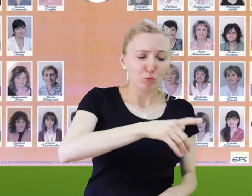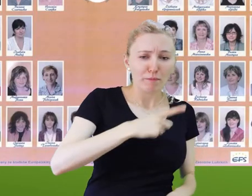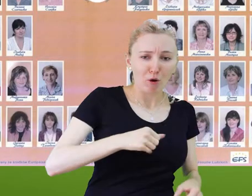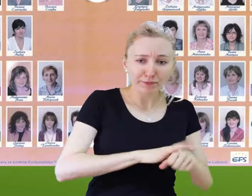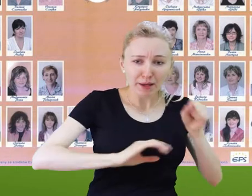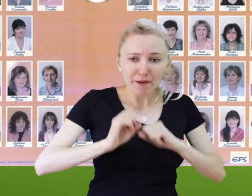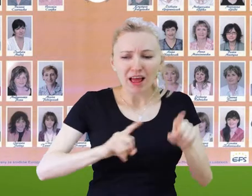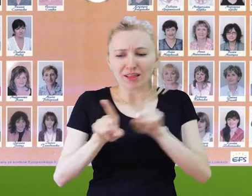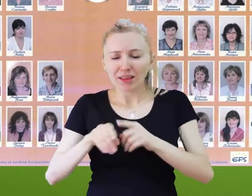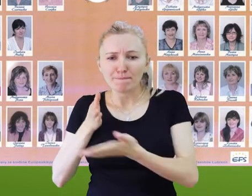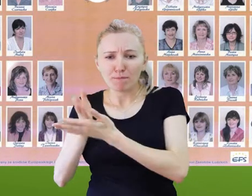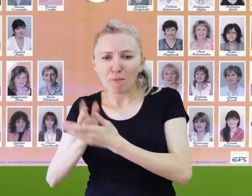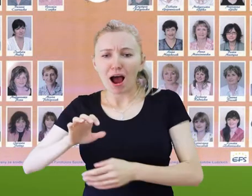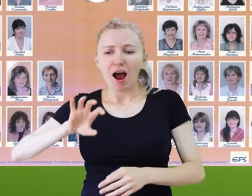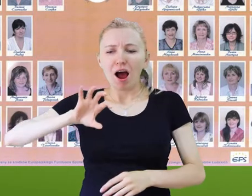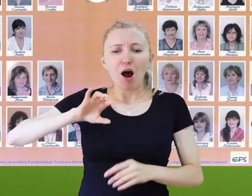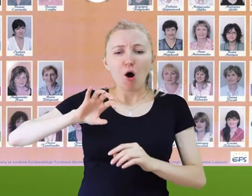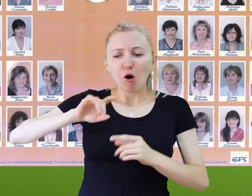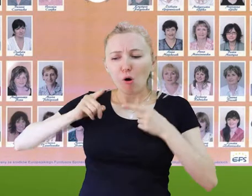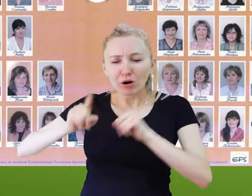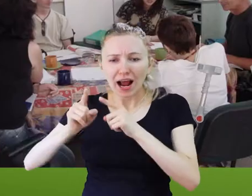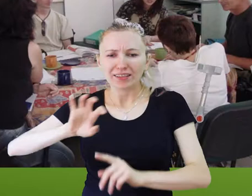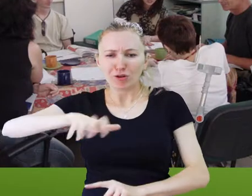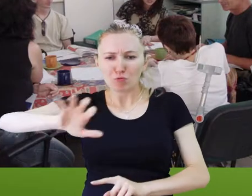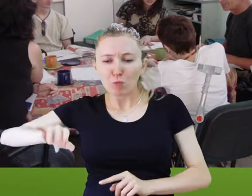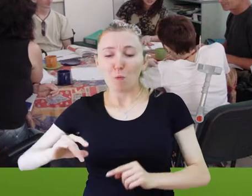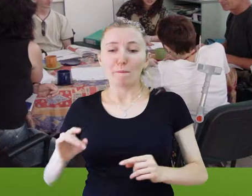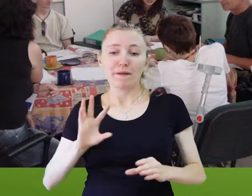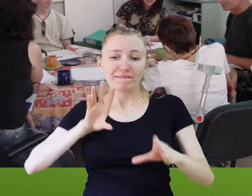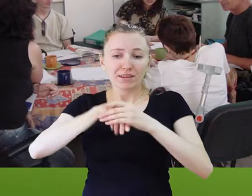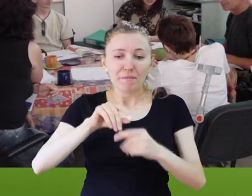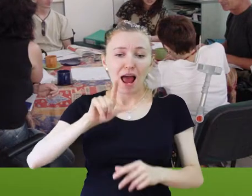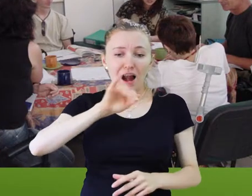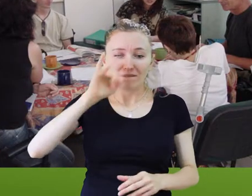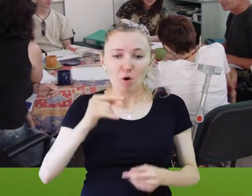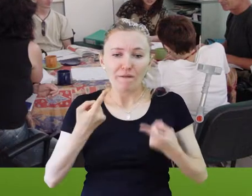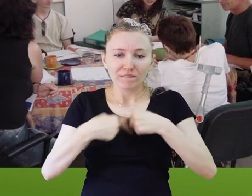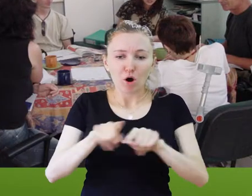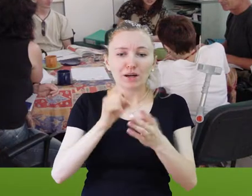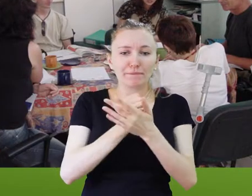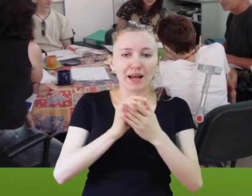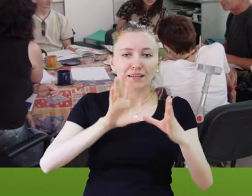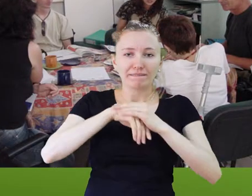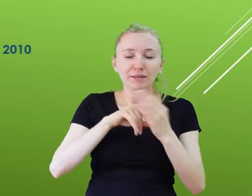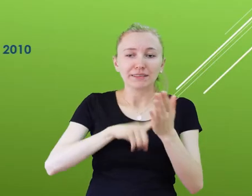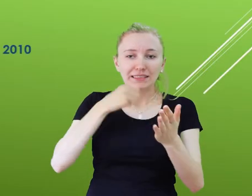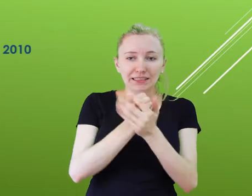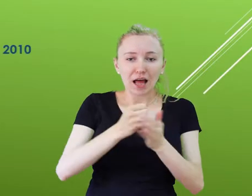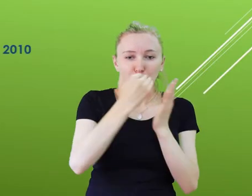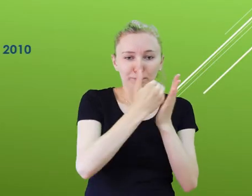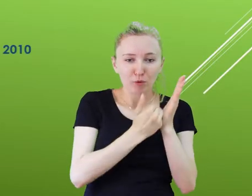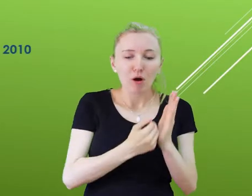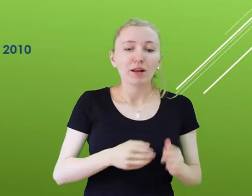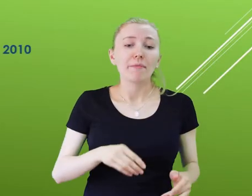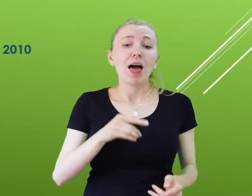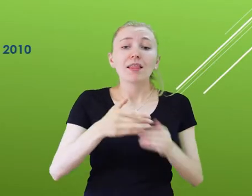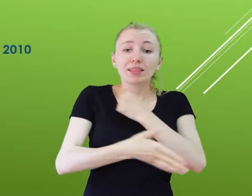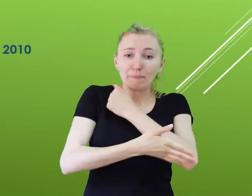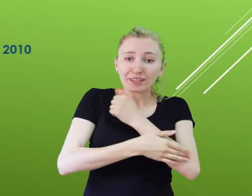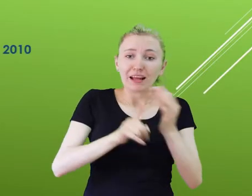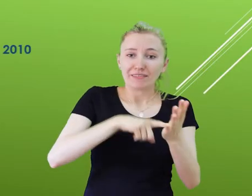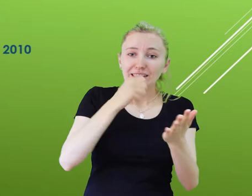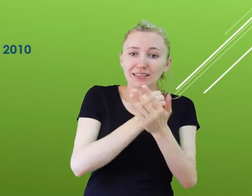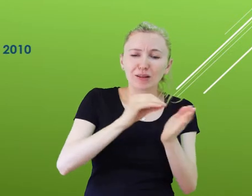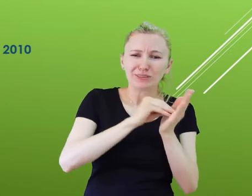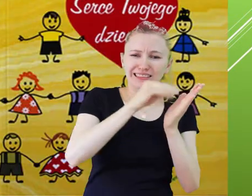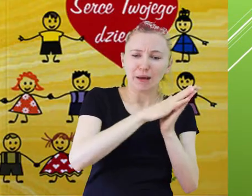statutowej organizacjom zrzeszonym w forum. Zgodnie z zapisami statutowymi, forum realizuje swoje cele poprzez inicjowanie